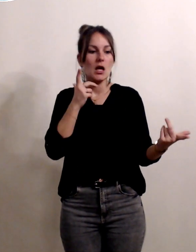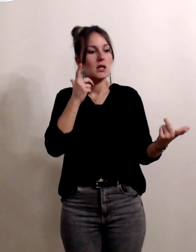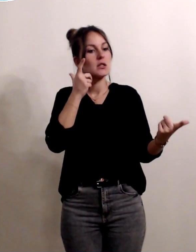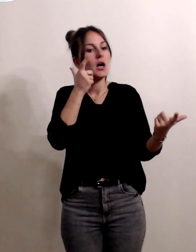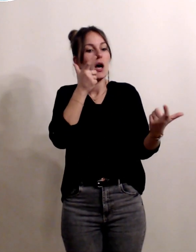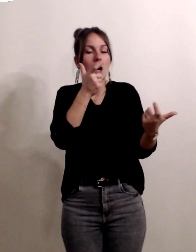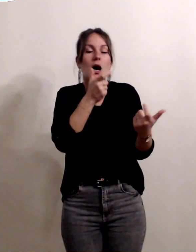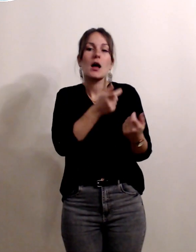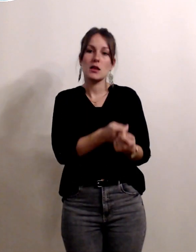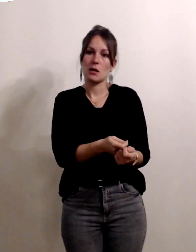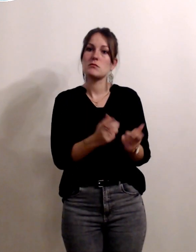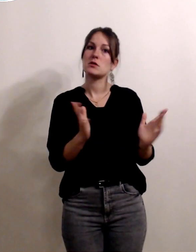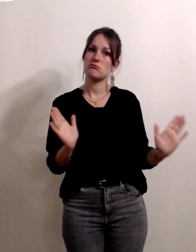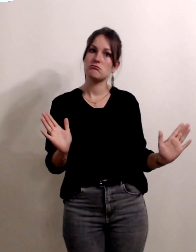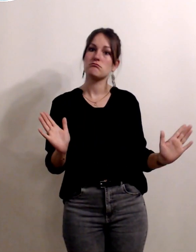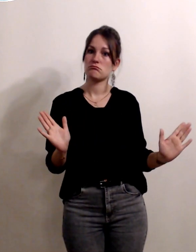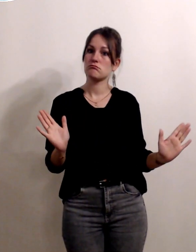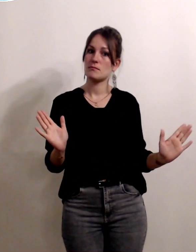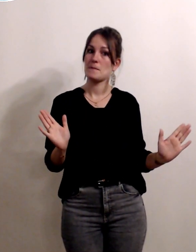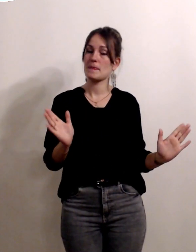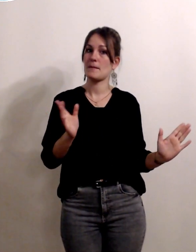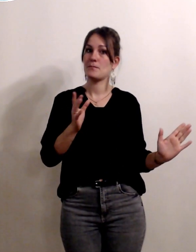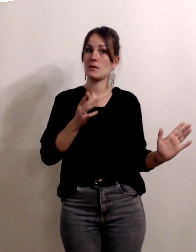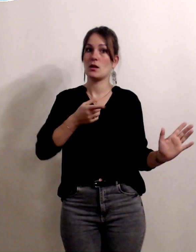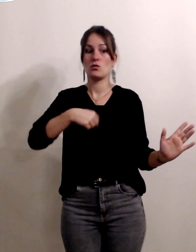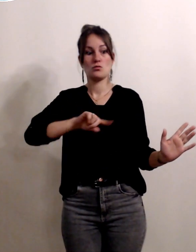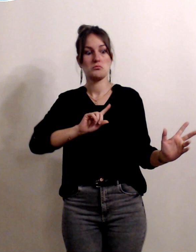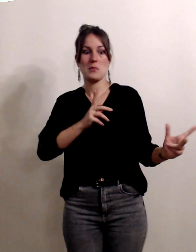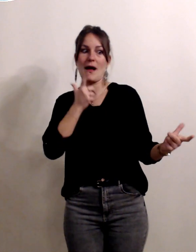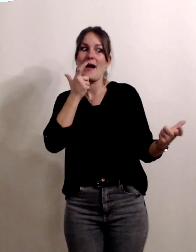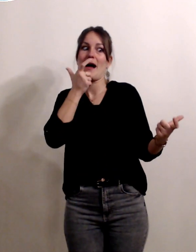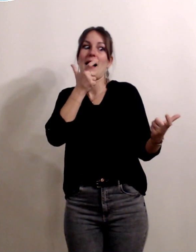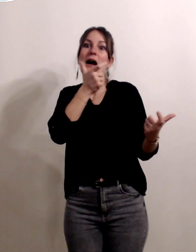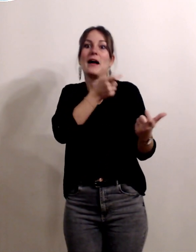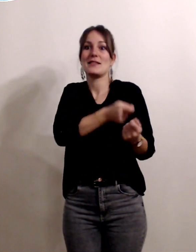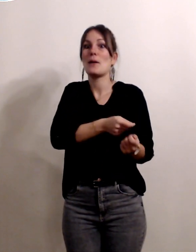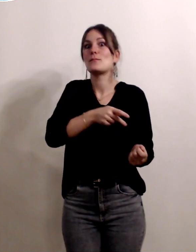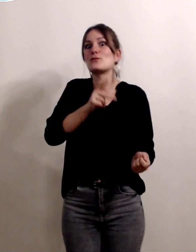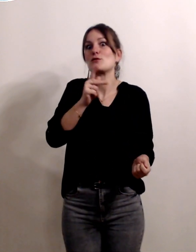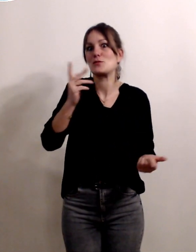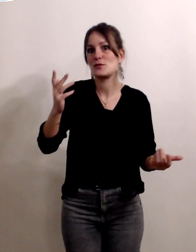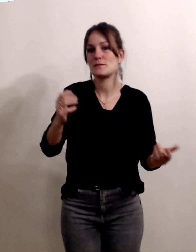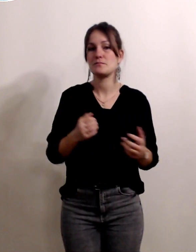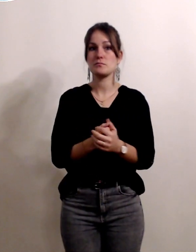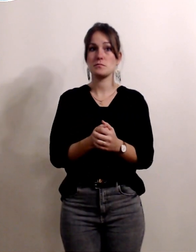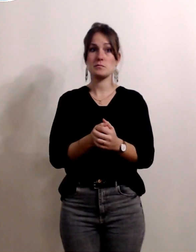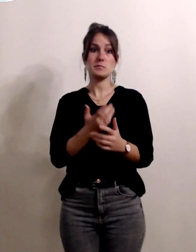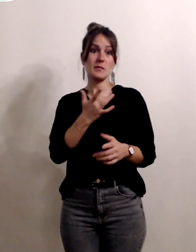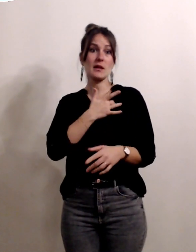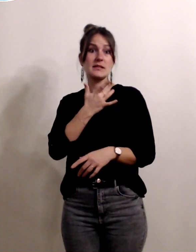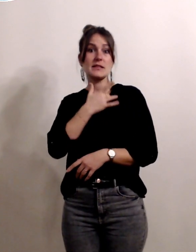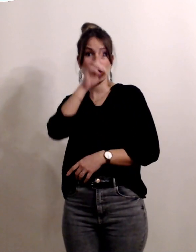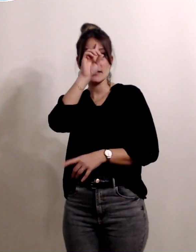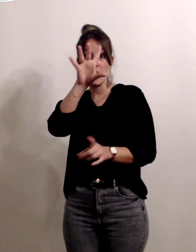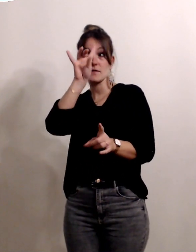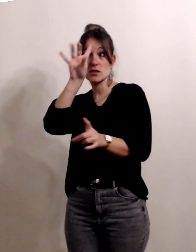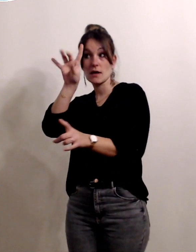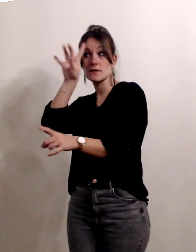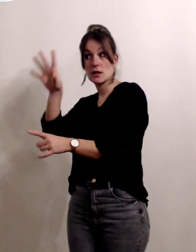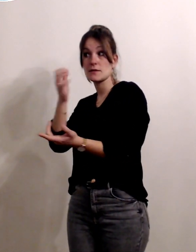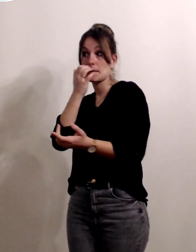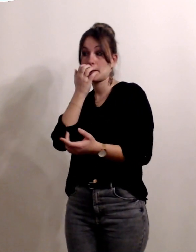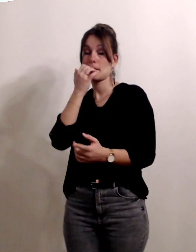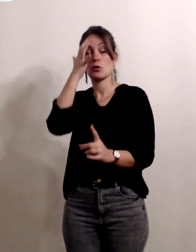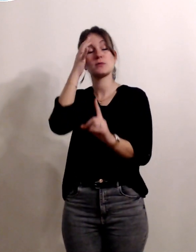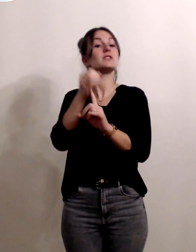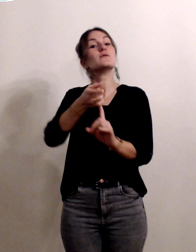les soins autant que faire se peut et on est très à l'affût de vos retours parce que l'idée c'est